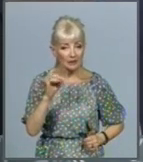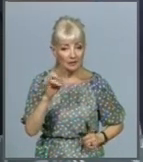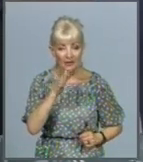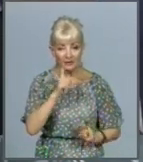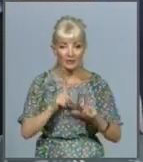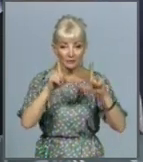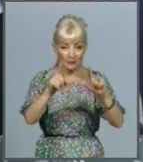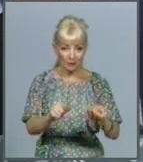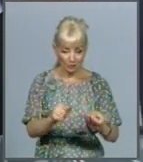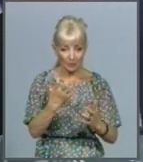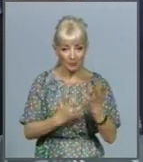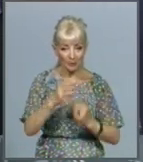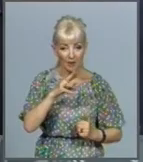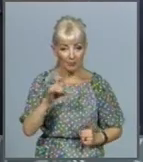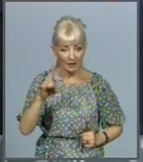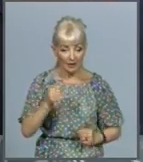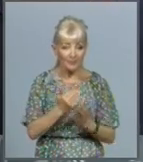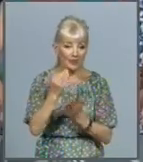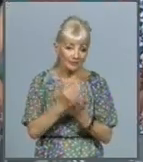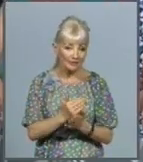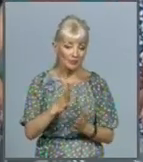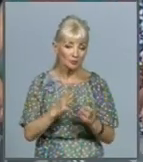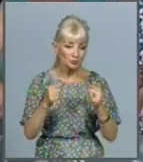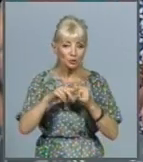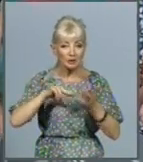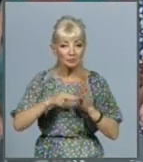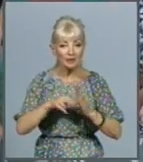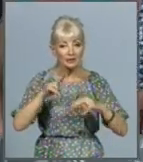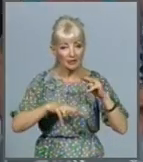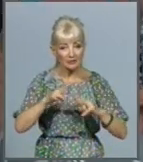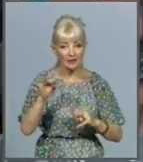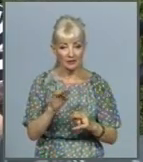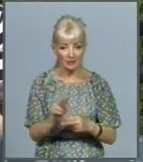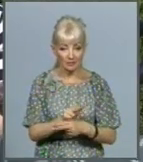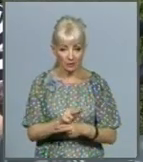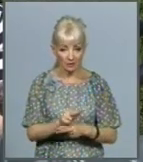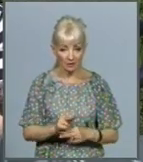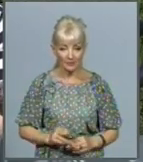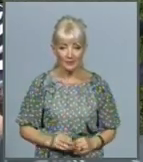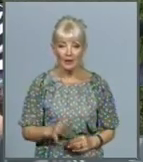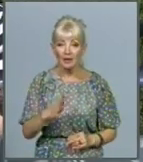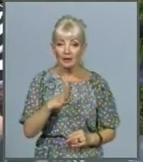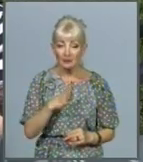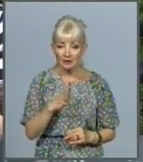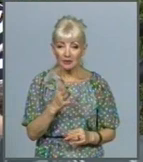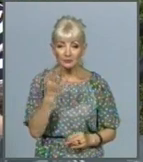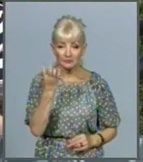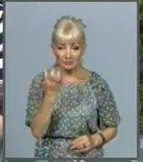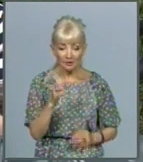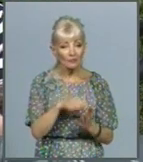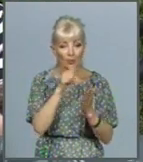мера. Тоді й був намічений чіткий план будівництв та реконструкцій. Була задана близько 400 питання меру.